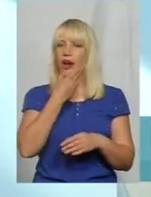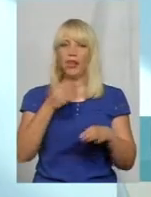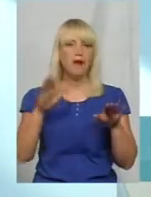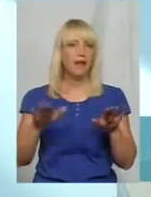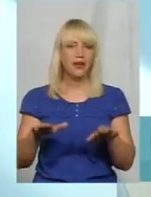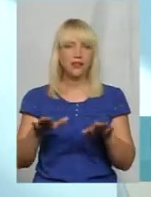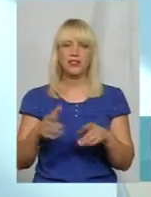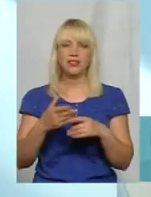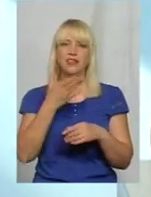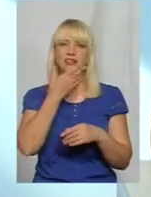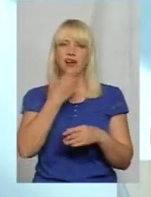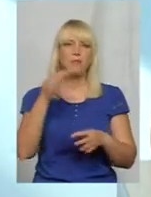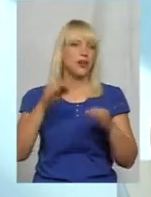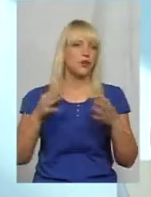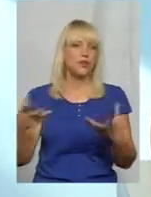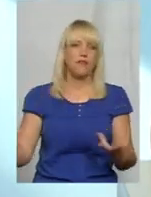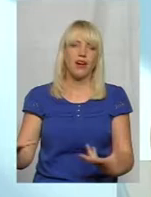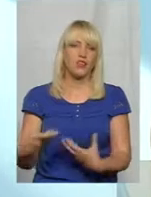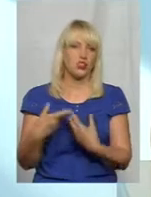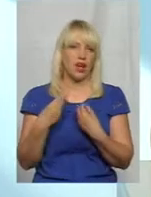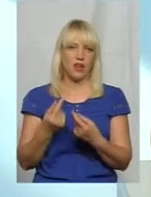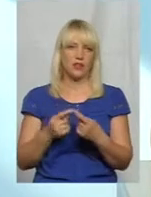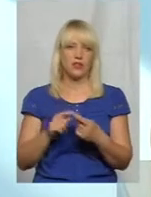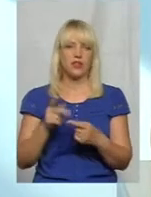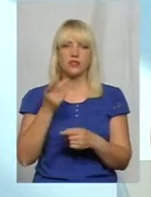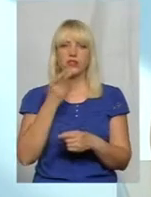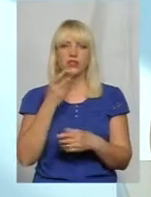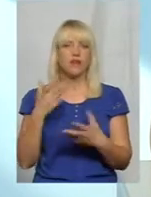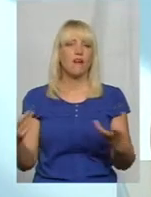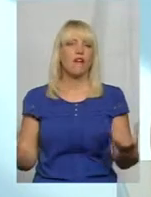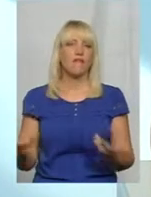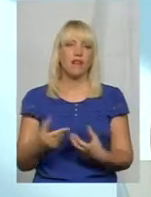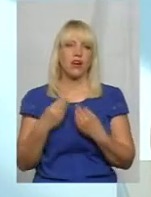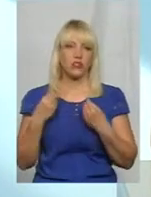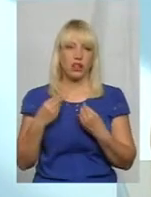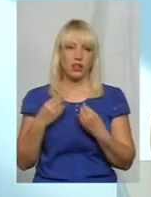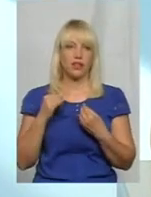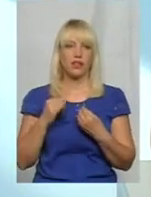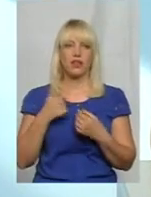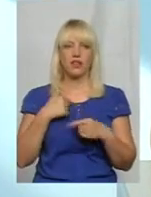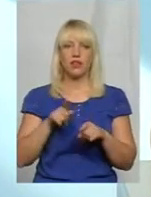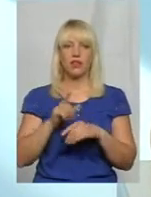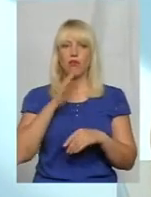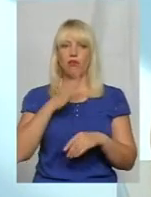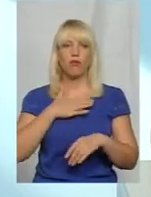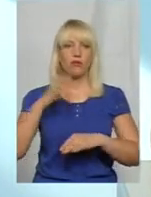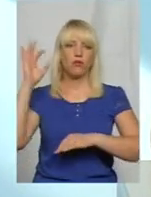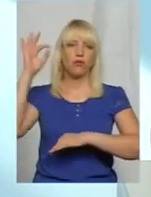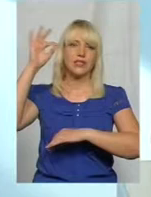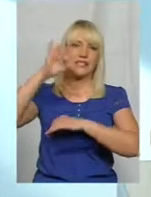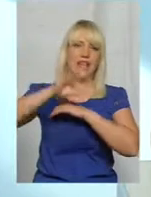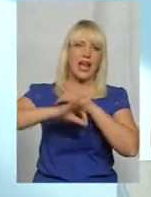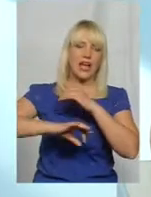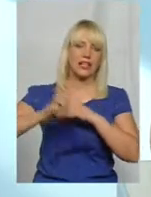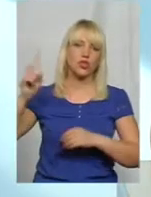місце, природа вражає, особливо мене завжди вражало. І так я люблю захід сонця,